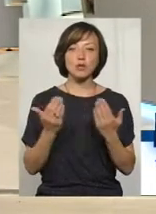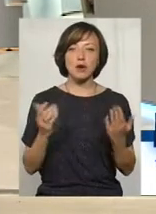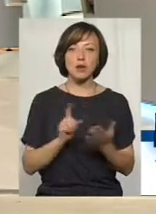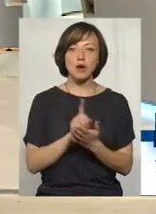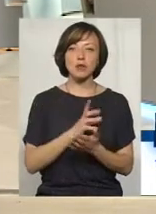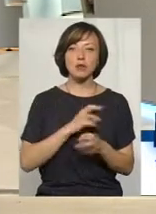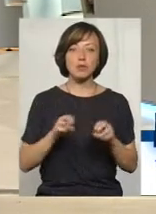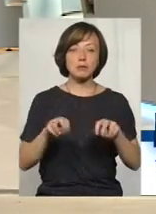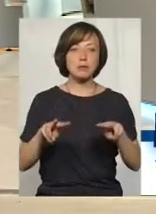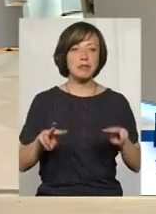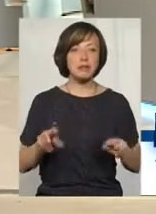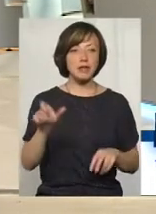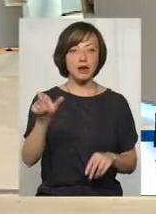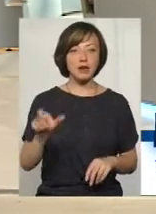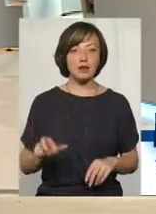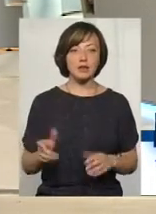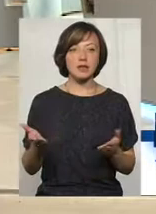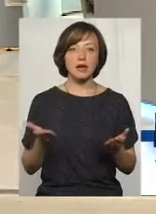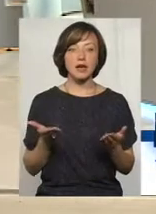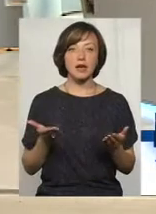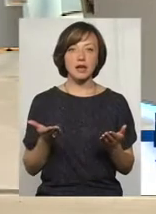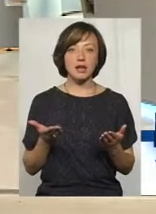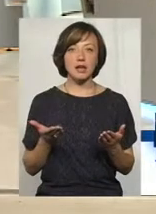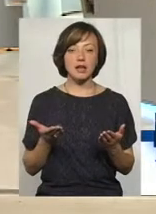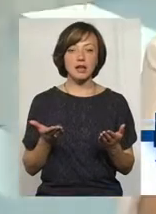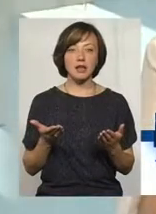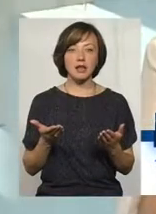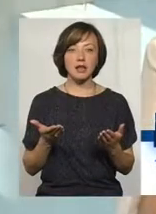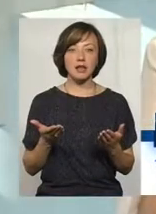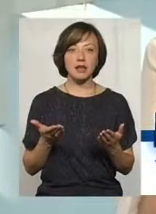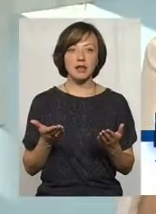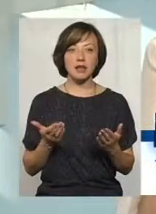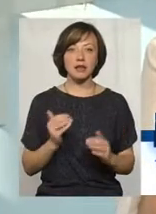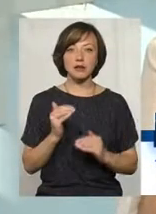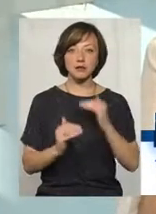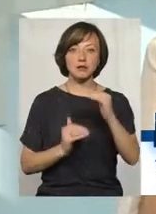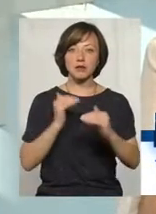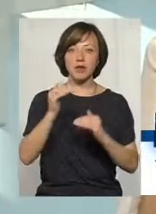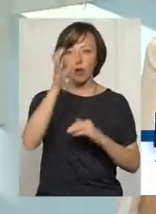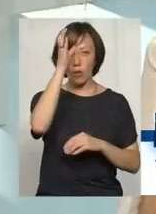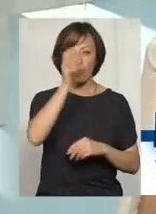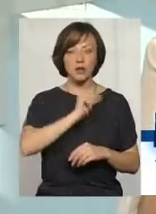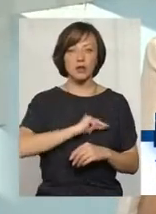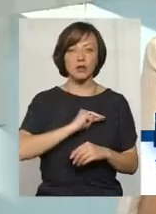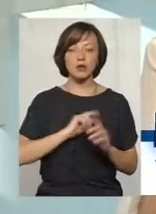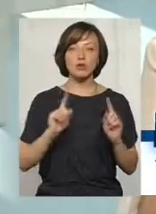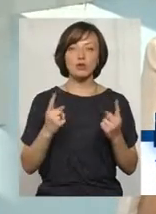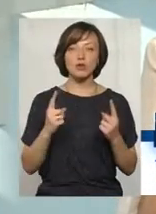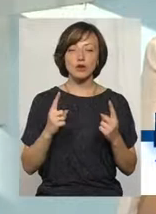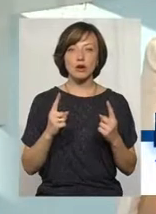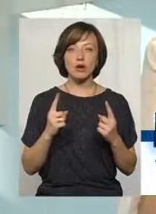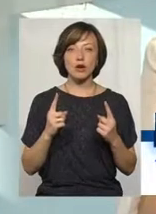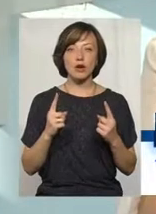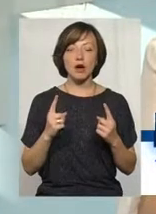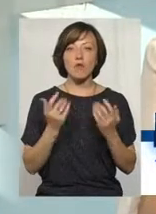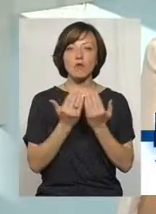спеціаліст, який зростав до наукового сівробітника. Тому що музейна робота має